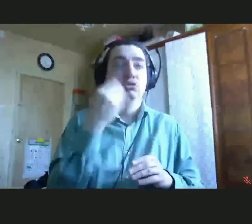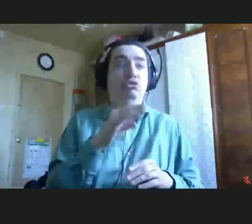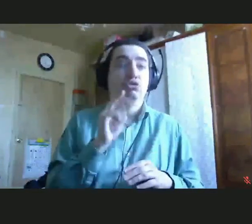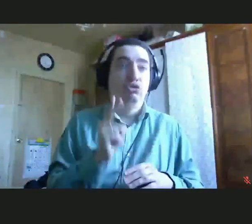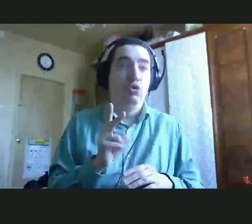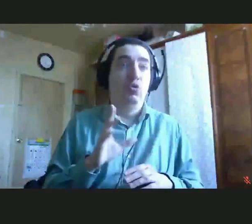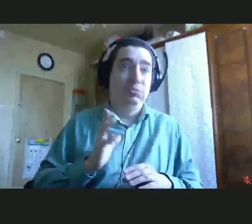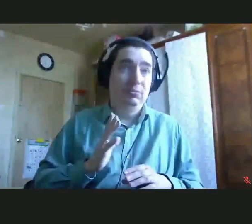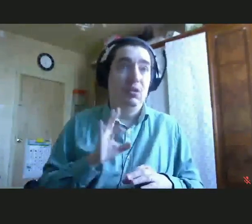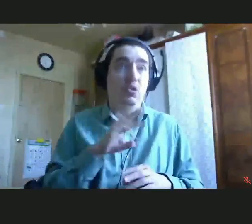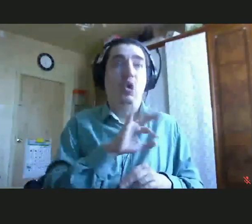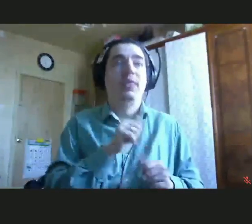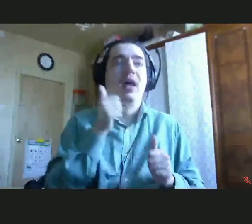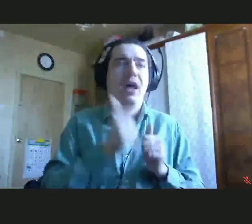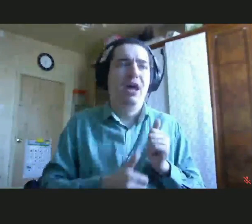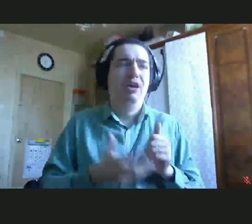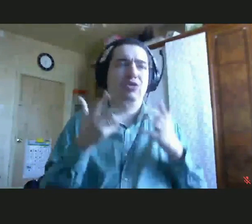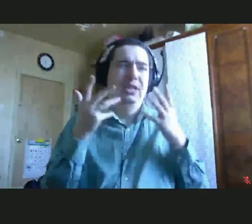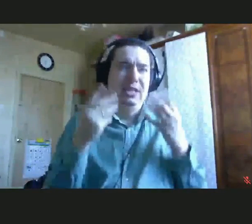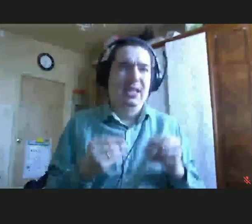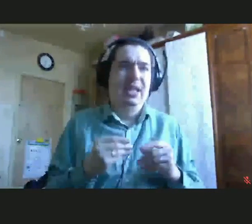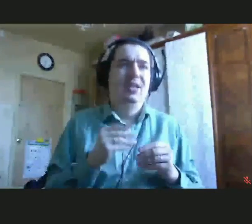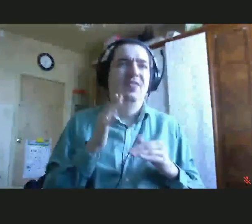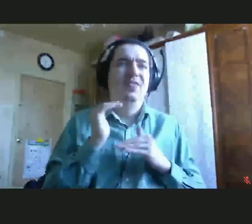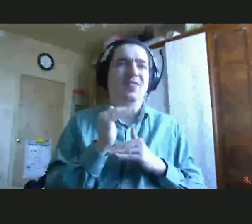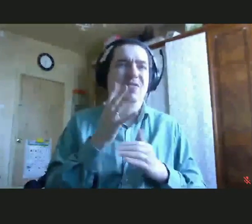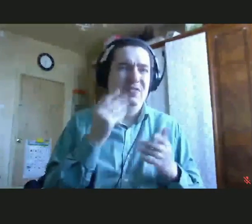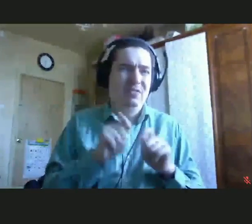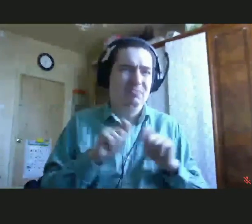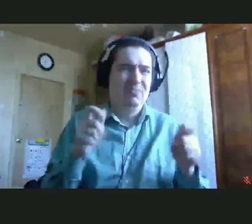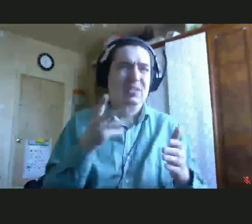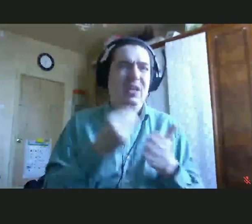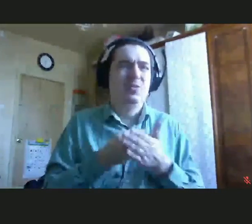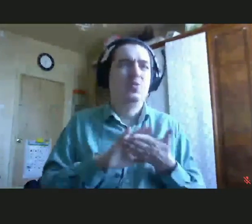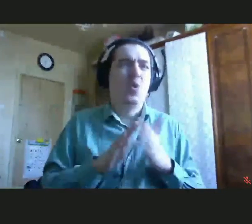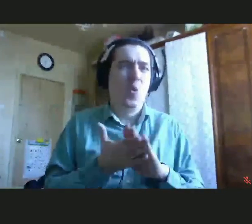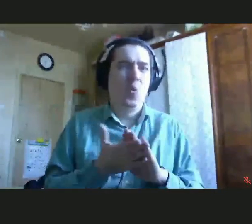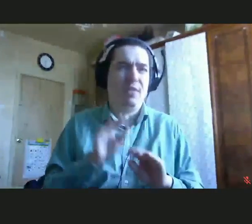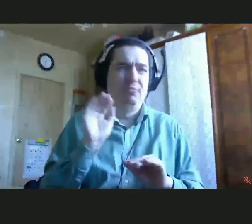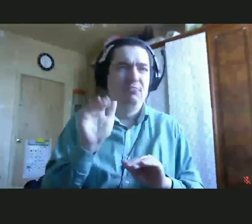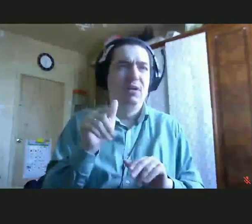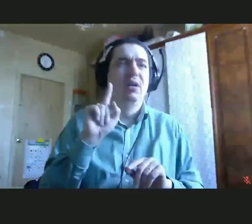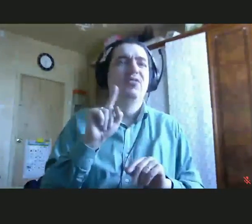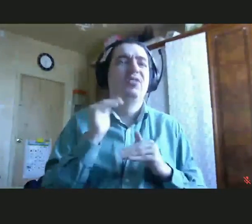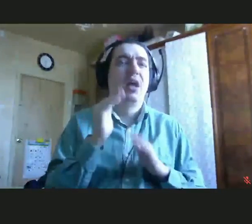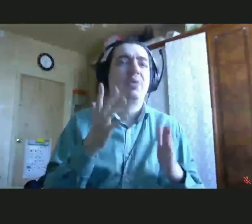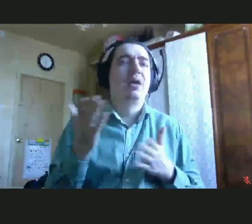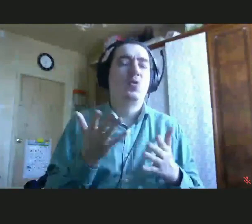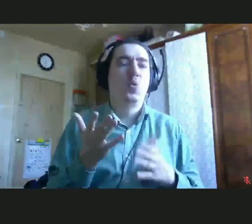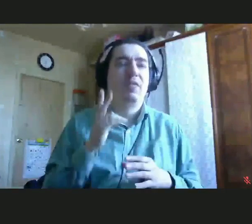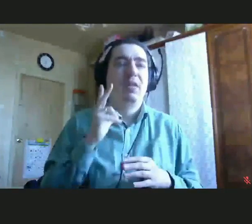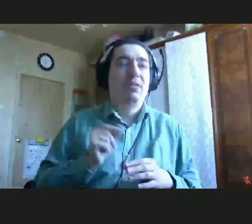день создает условия, в рамках которых Катя общается с внешним миром, находит ей всевозможные